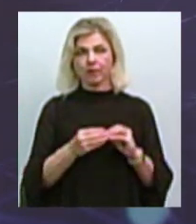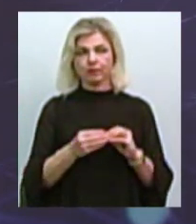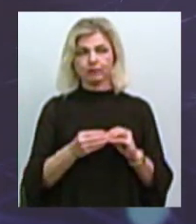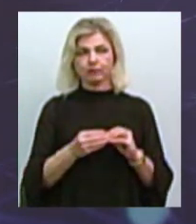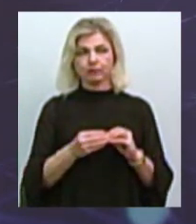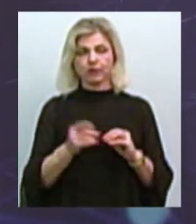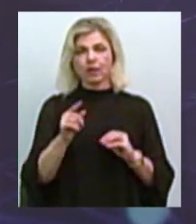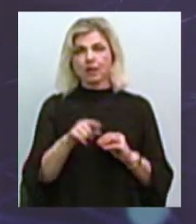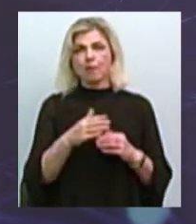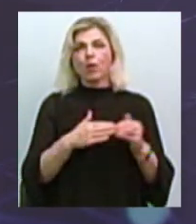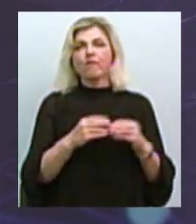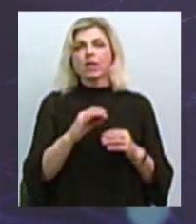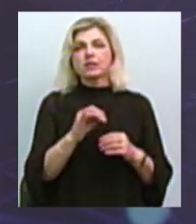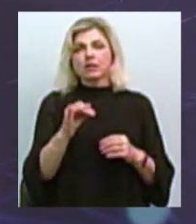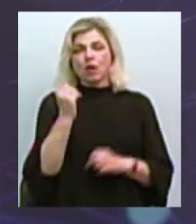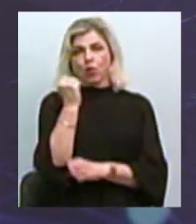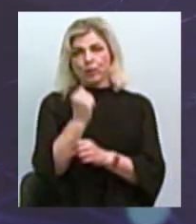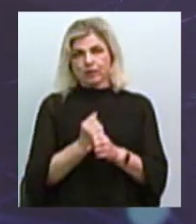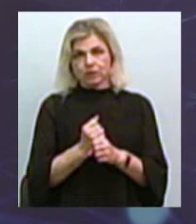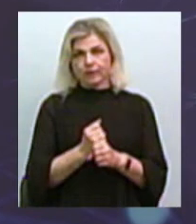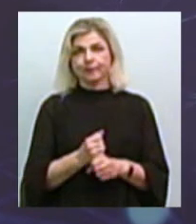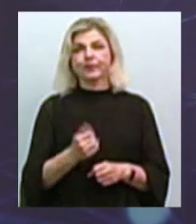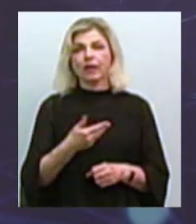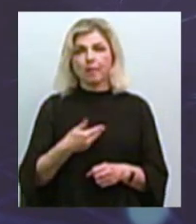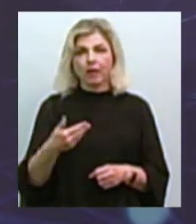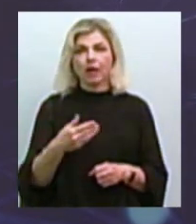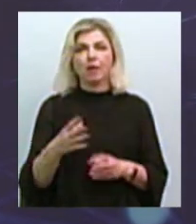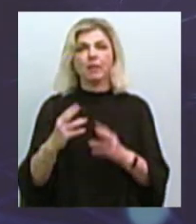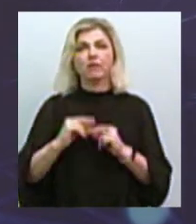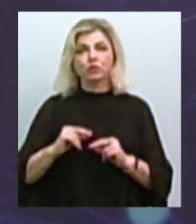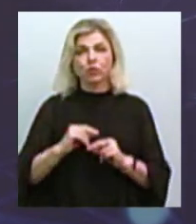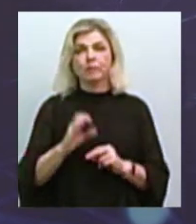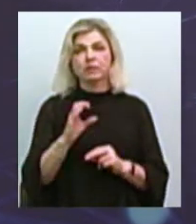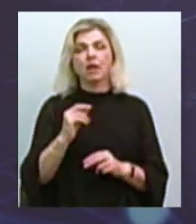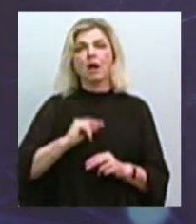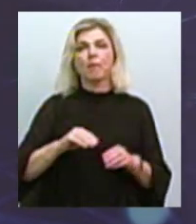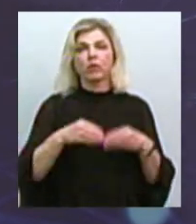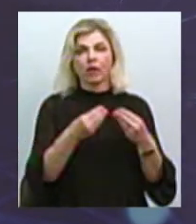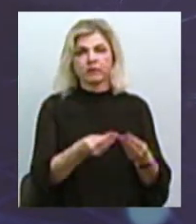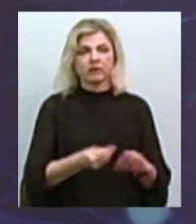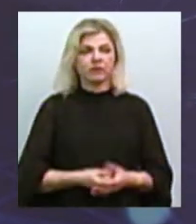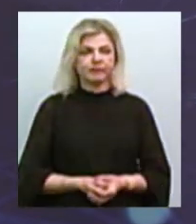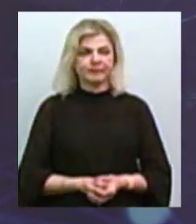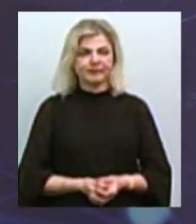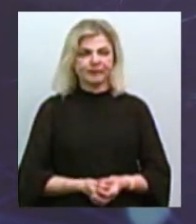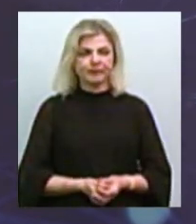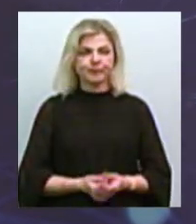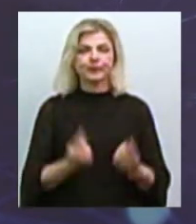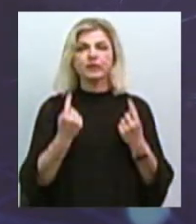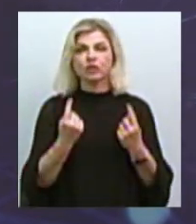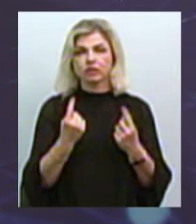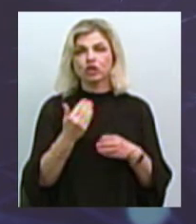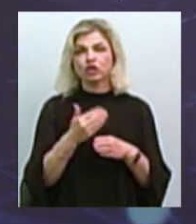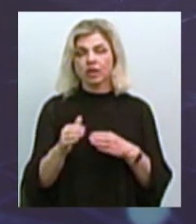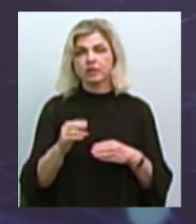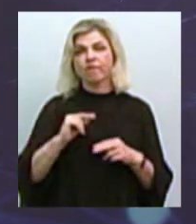професії, які так звані робітничі. І ми працюємо з роботодавцями, і у нас досить висоток, лева частина вакансій,